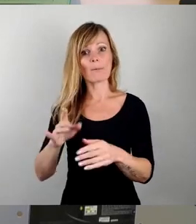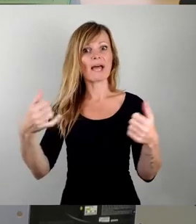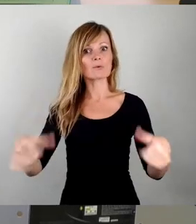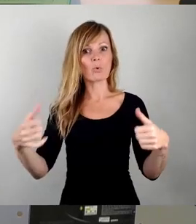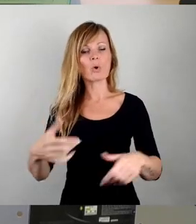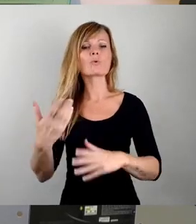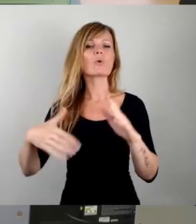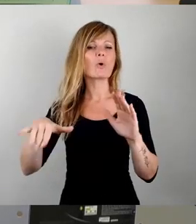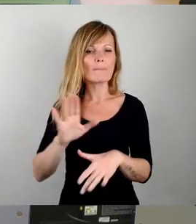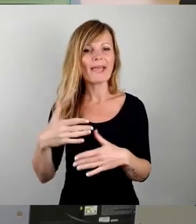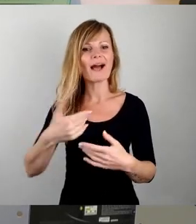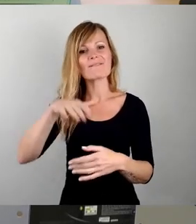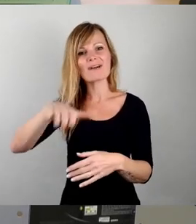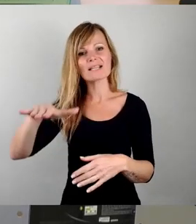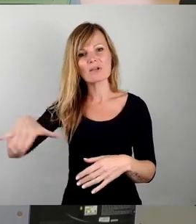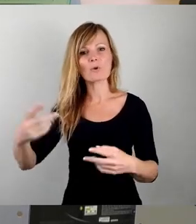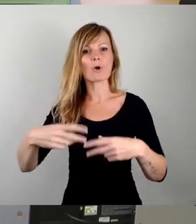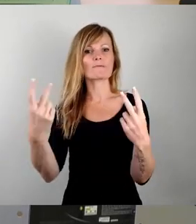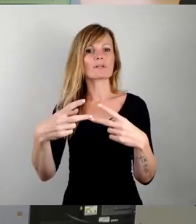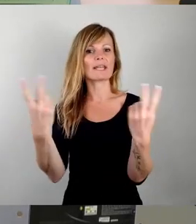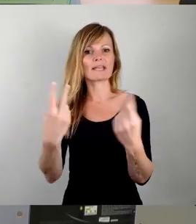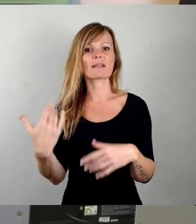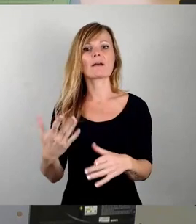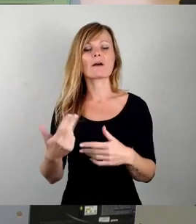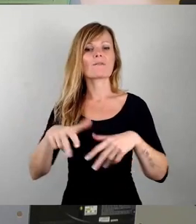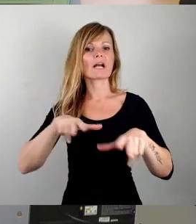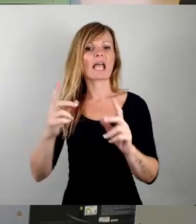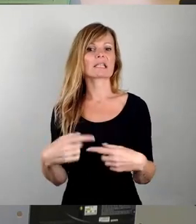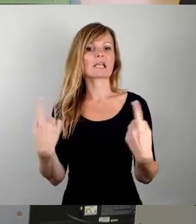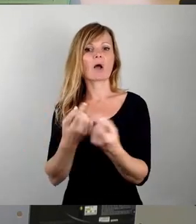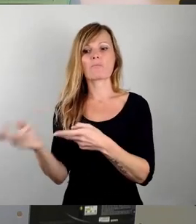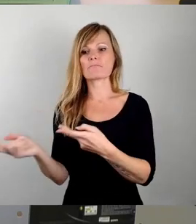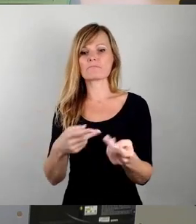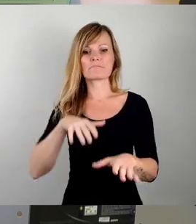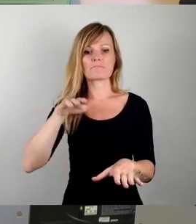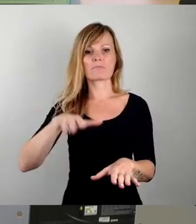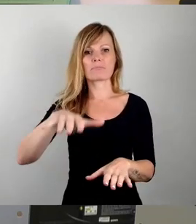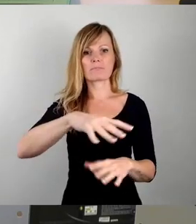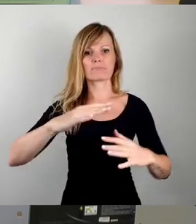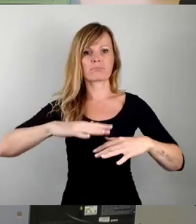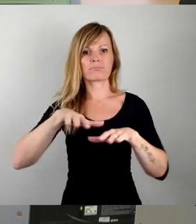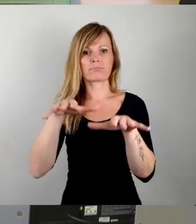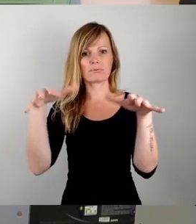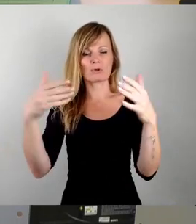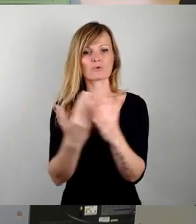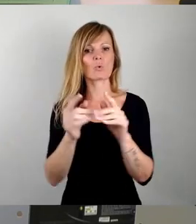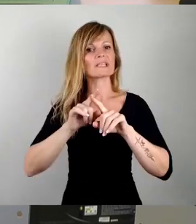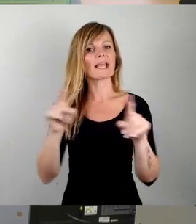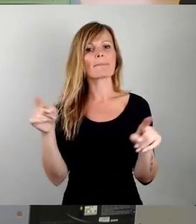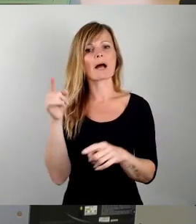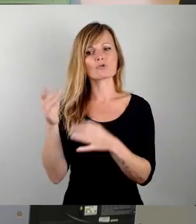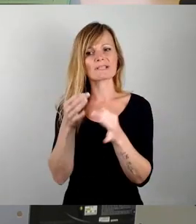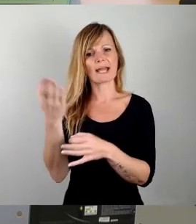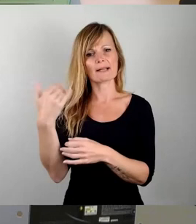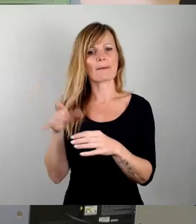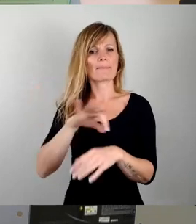in den öffentlichen Verkehrsraum verlagere. Das scheint ja aktuell so das Thema zu sein von insbesondere den Grünen. Siehe auch das